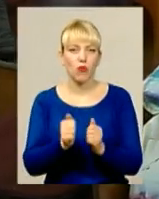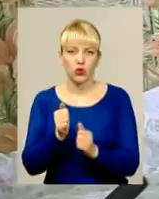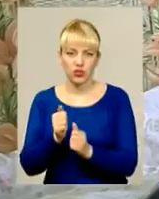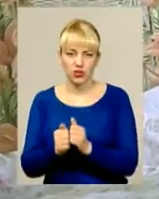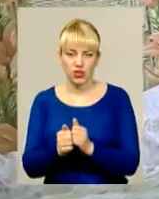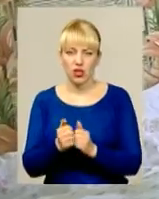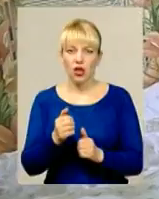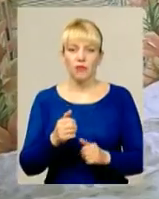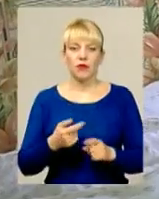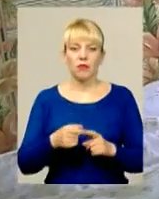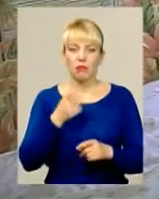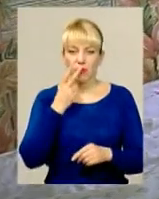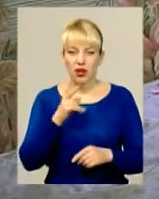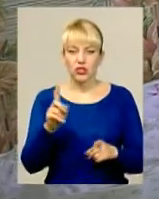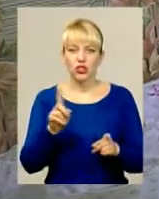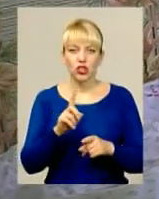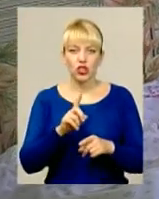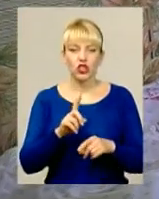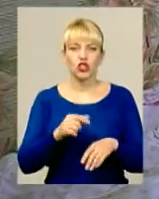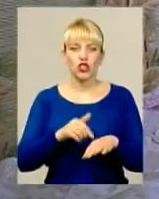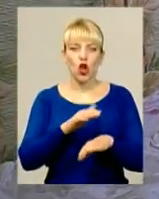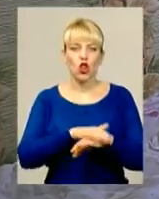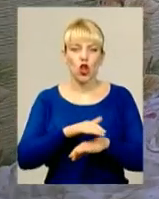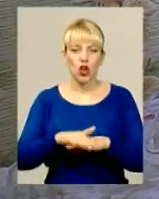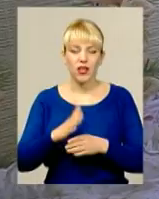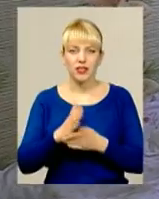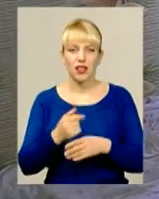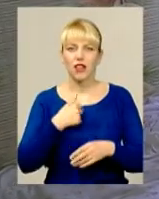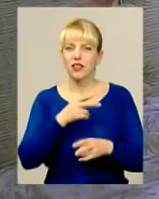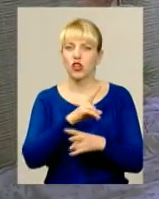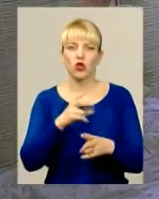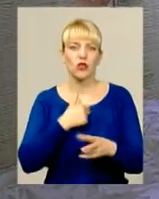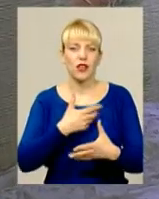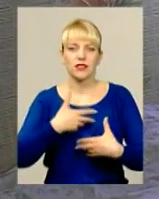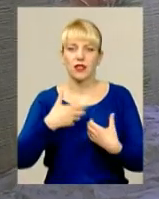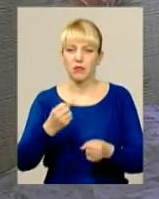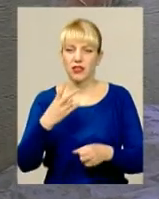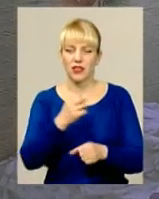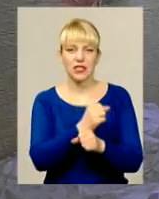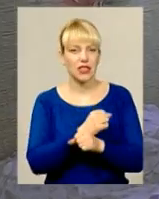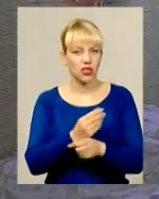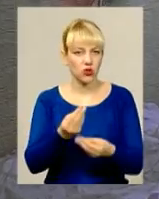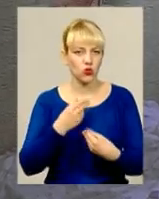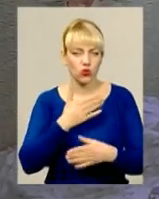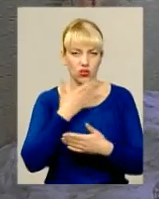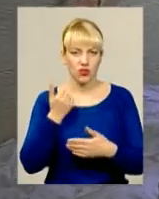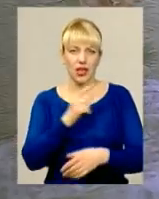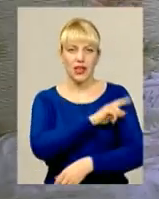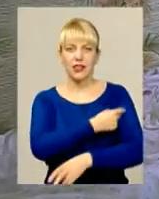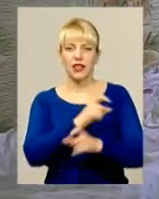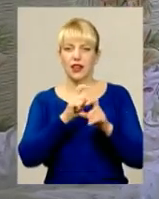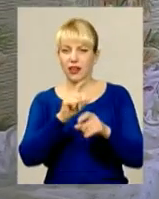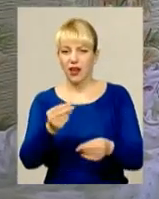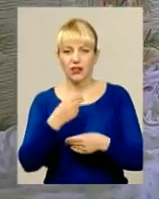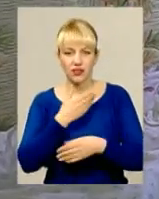нівець. От віці, бачите, здвіги є. Ніхто нас не бере ні в лікарню, ні нам в санаторії не дають, нічого нам не дають.